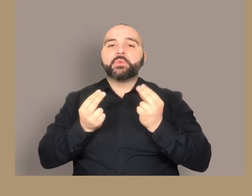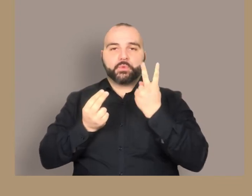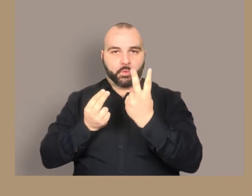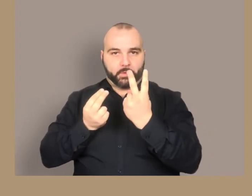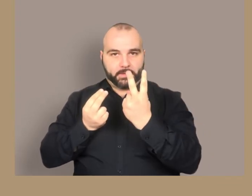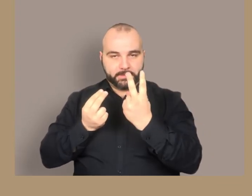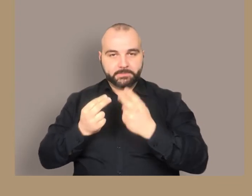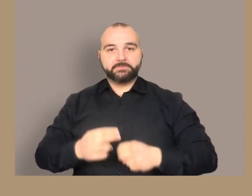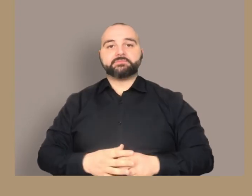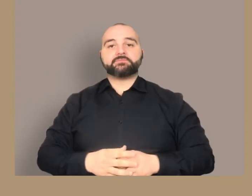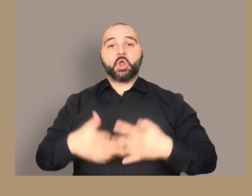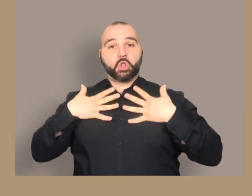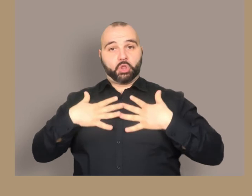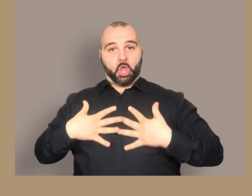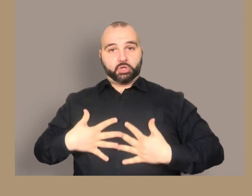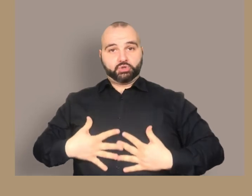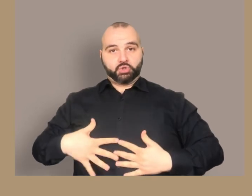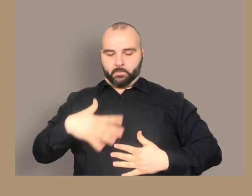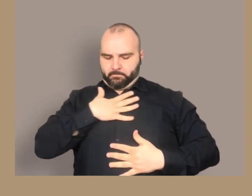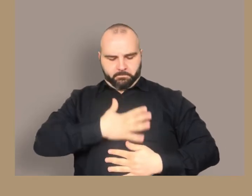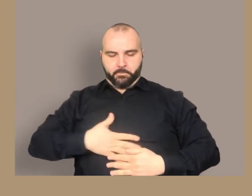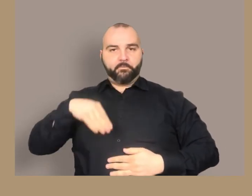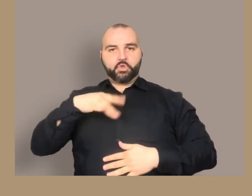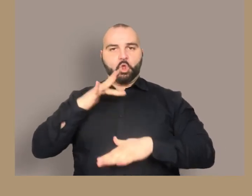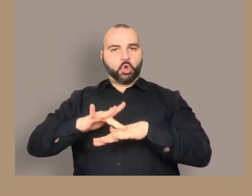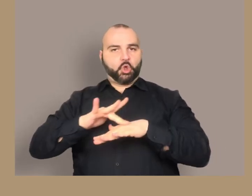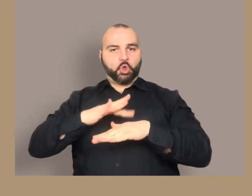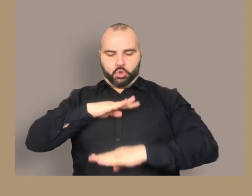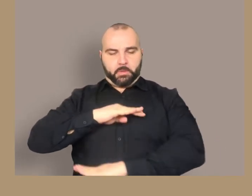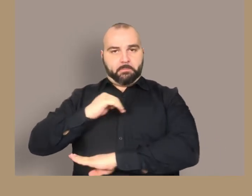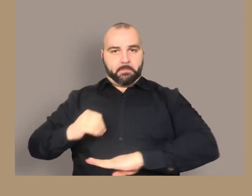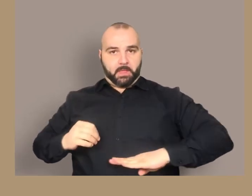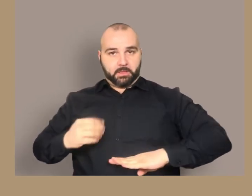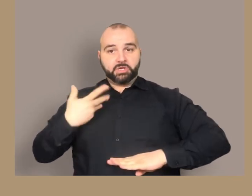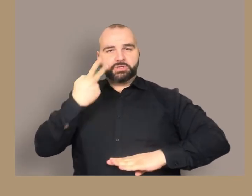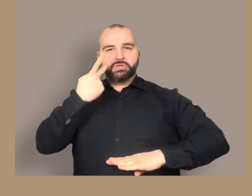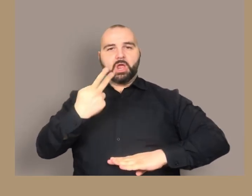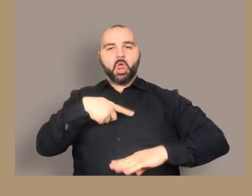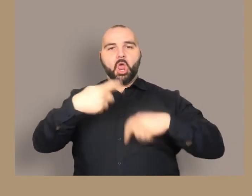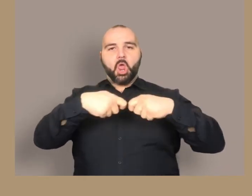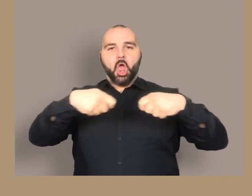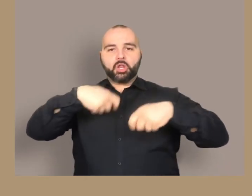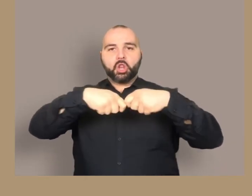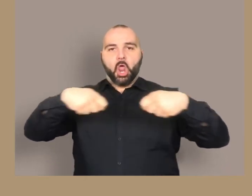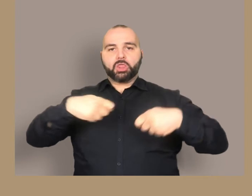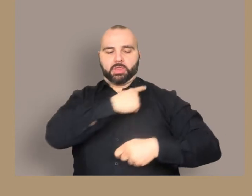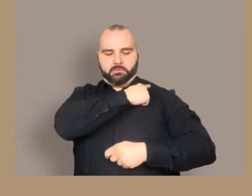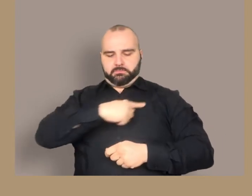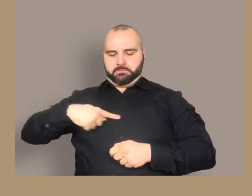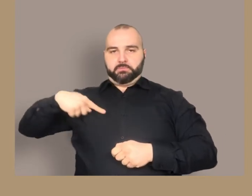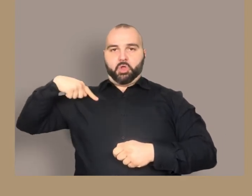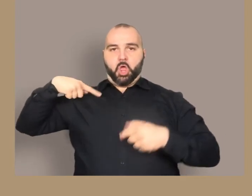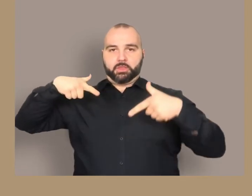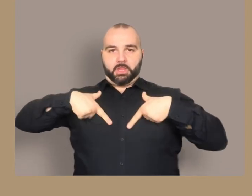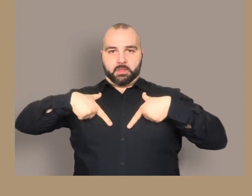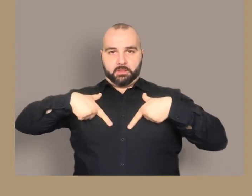busto è nudo e il collo è circondato da una grossa corda chiusa da un nodo scorsoio, in corrispondenza